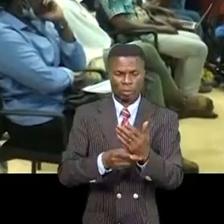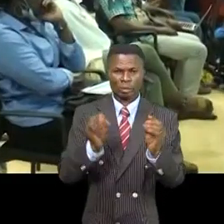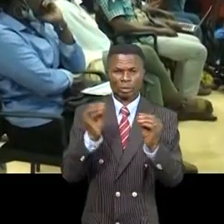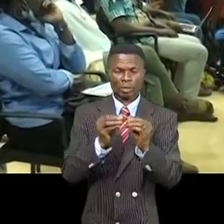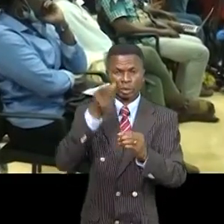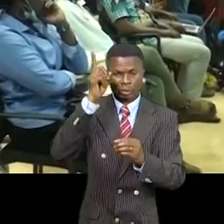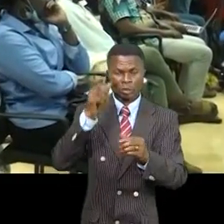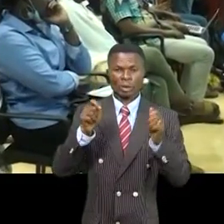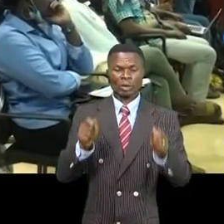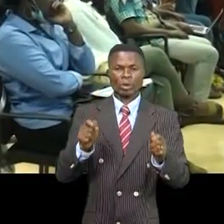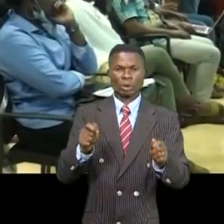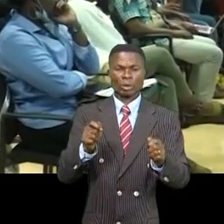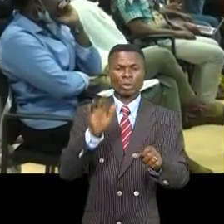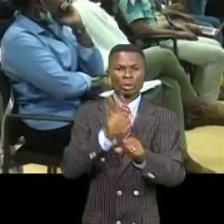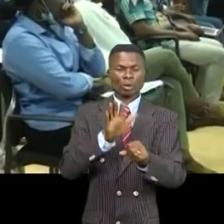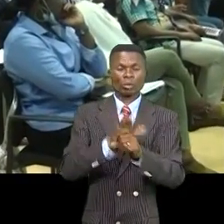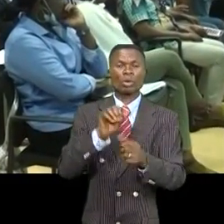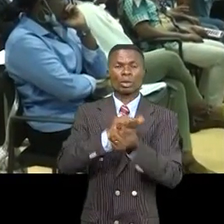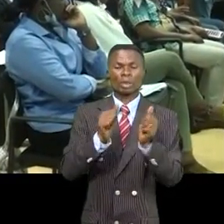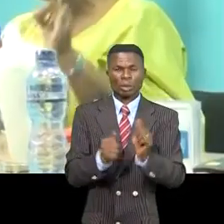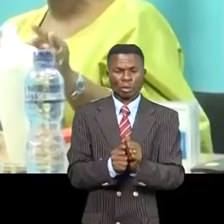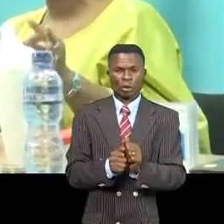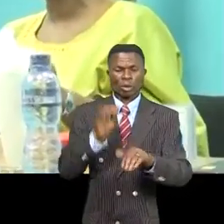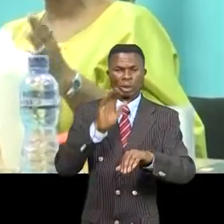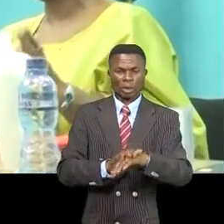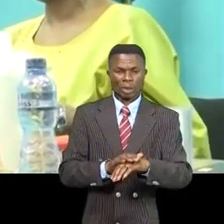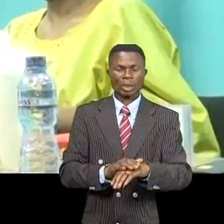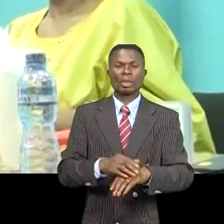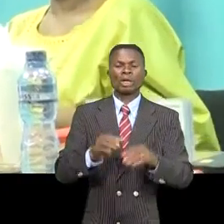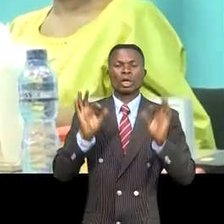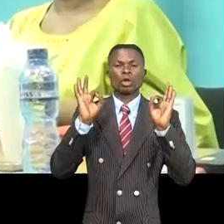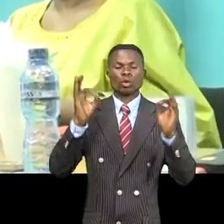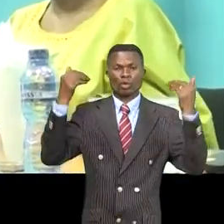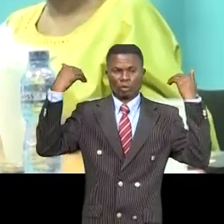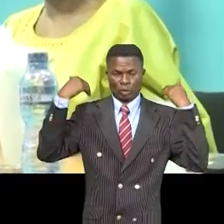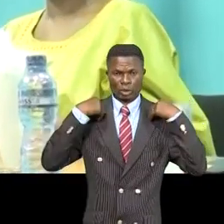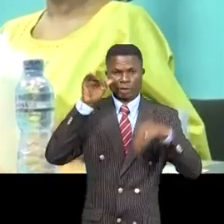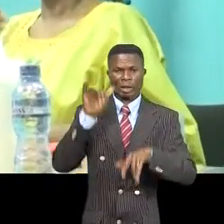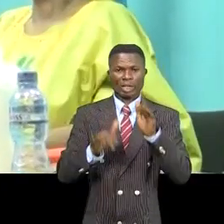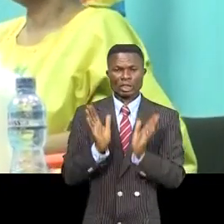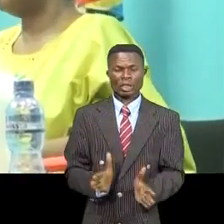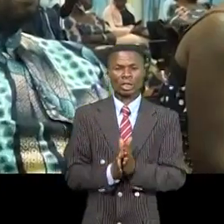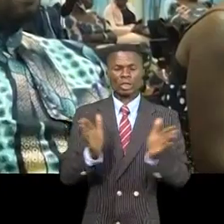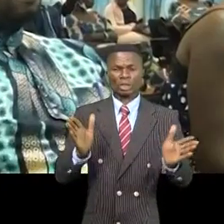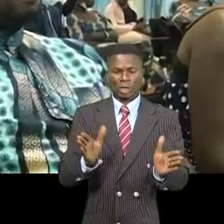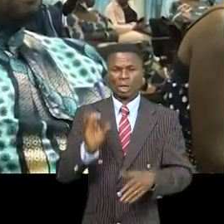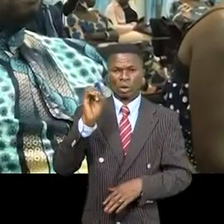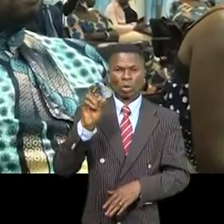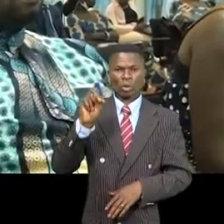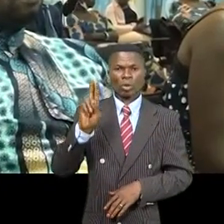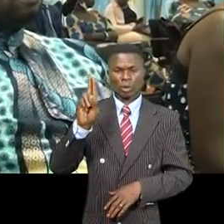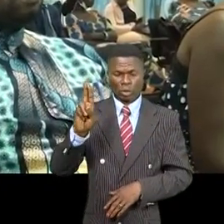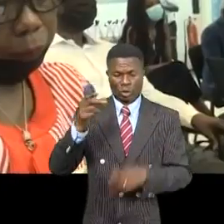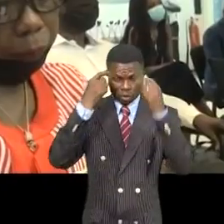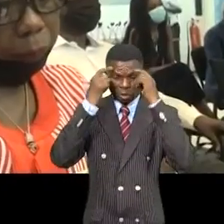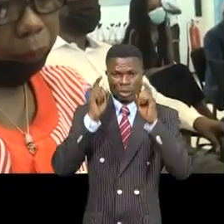avec la presse, dénombré de filles qui attendent la nouvelle représentante spéciale du secrétaire général de l'ONI figurerait la